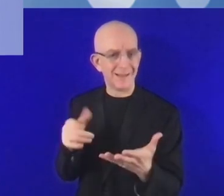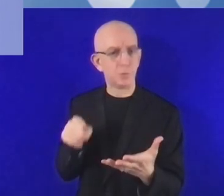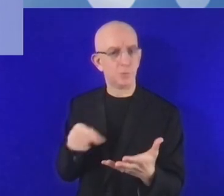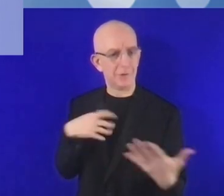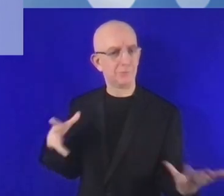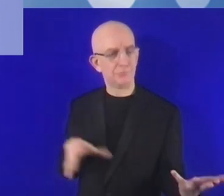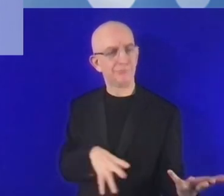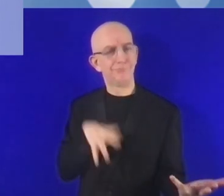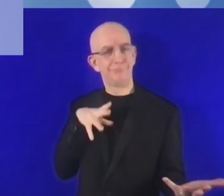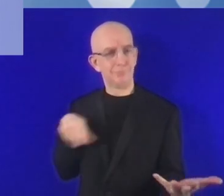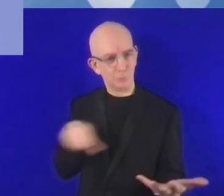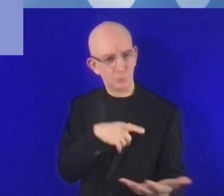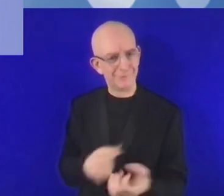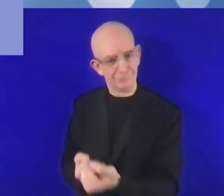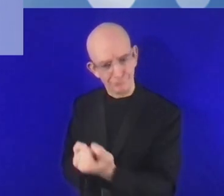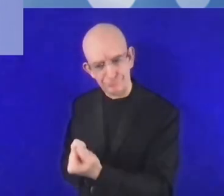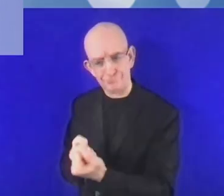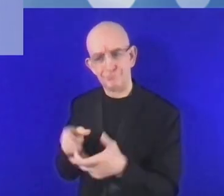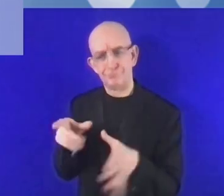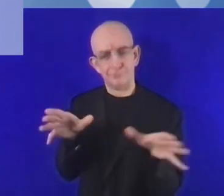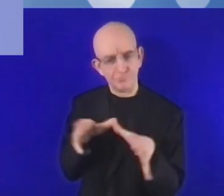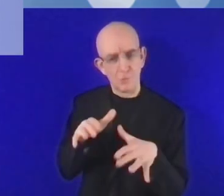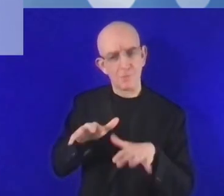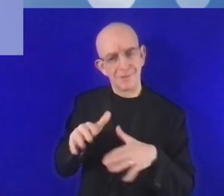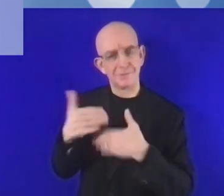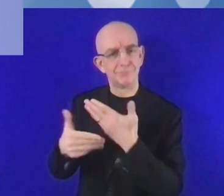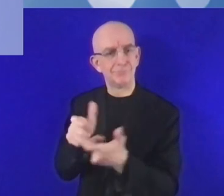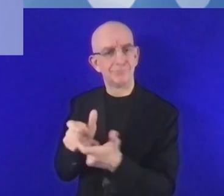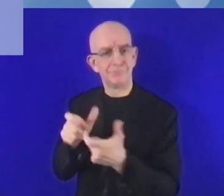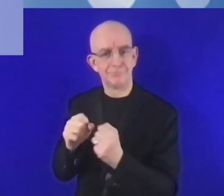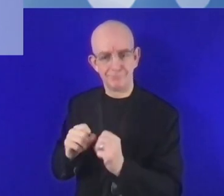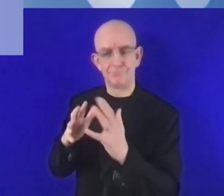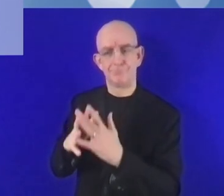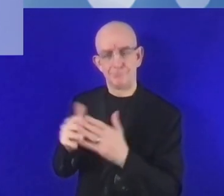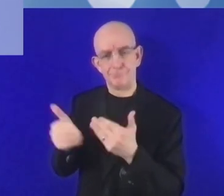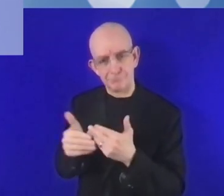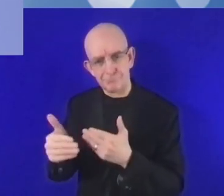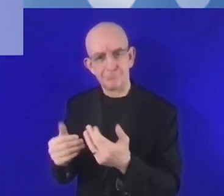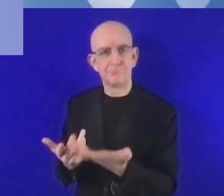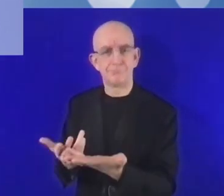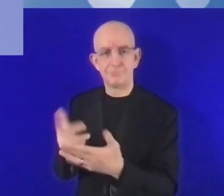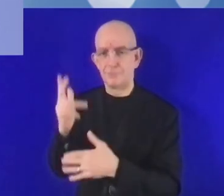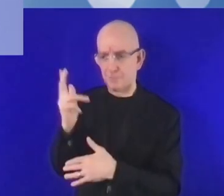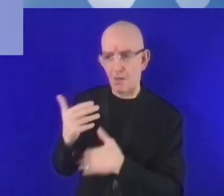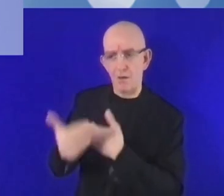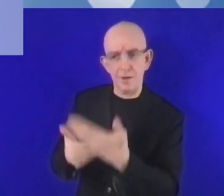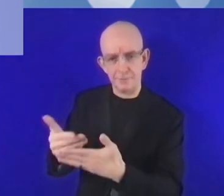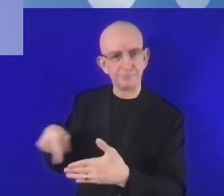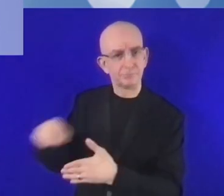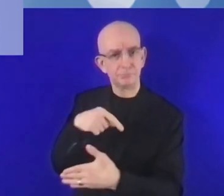وأنا فهور بهذا القول أن هذا التأييد والدعم